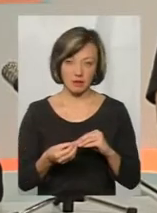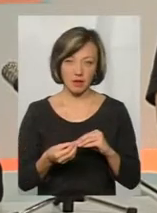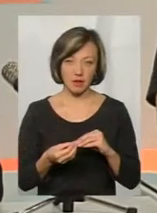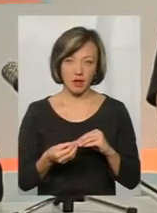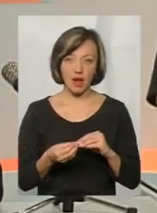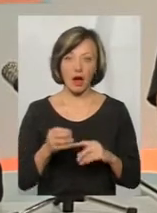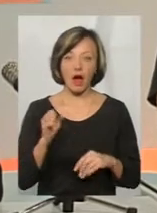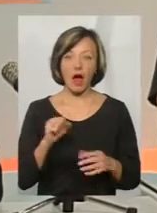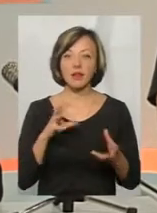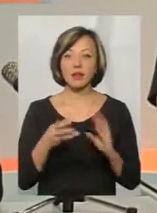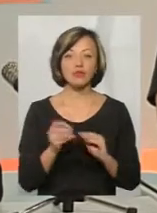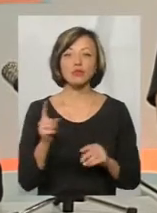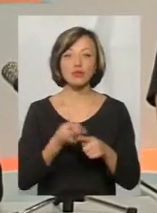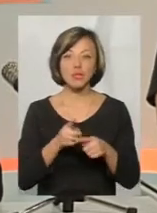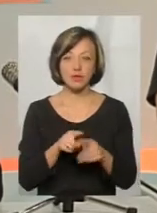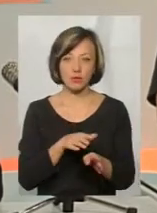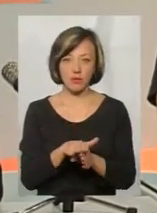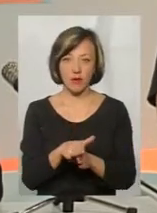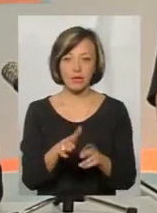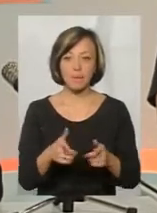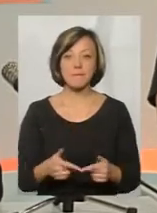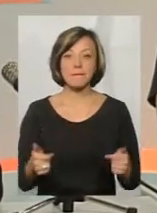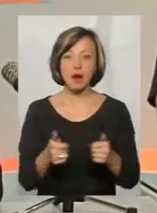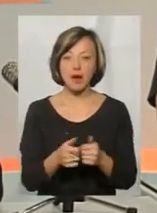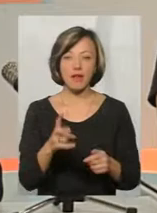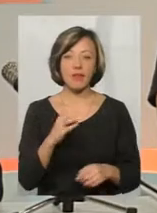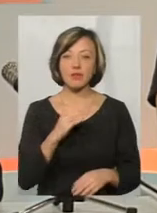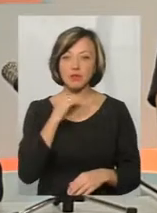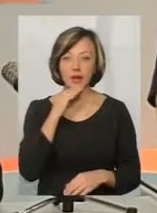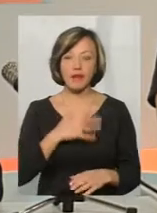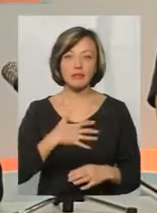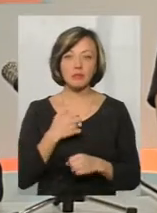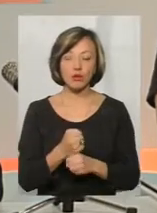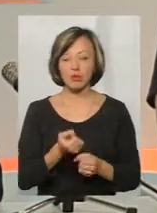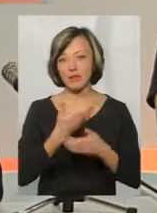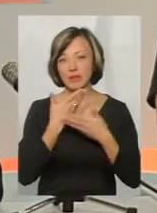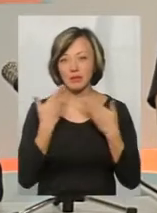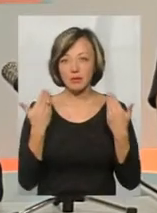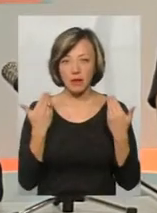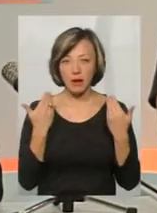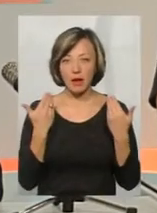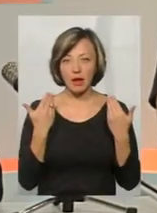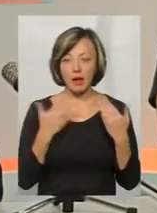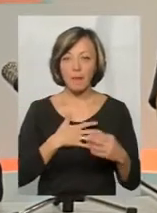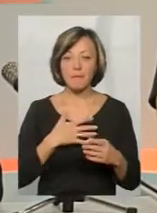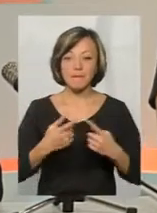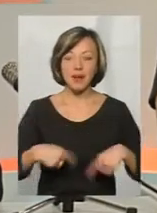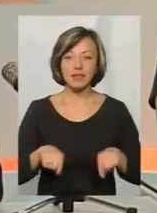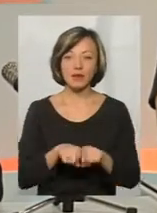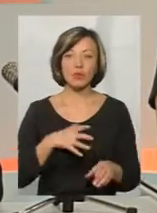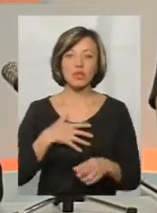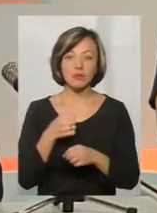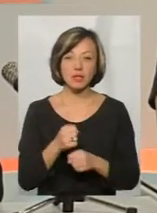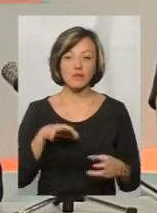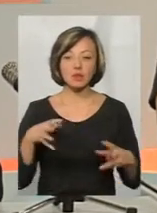наслідок чого це відбувається? Тому що партія недостатньо дисциплінована. Тобто, немає партійної дисципліни. В результаті